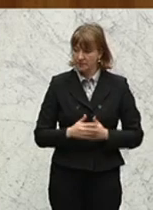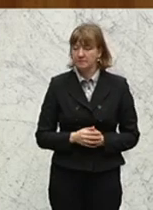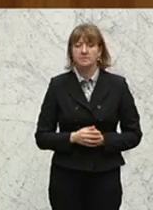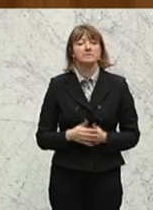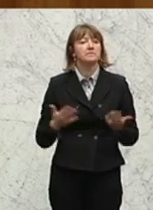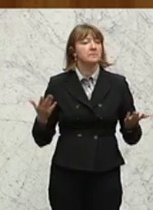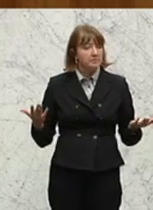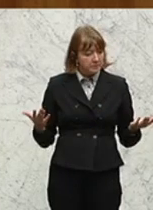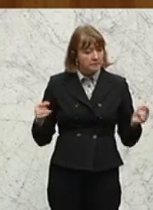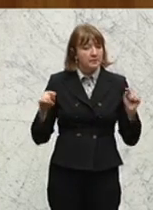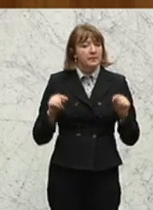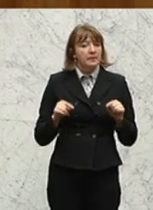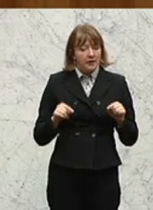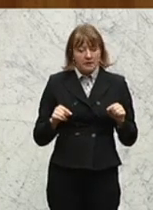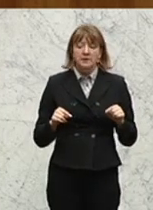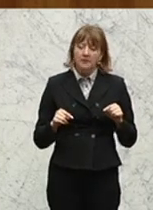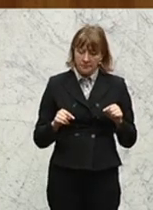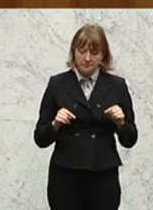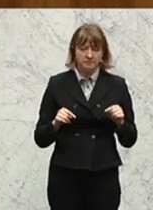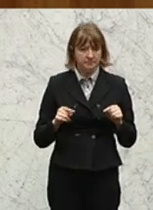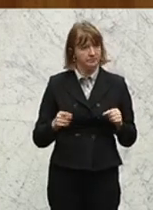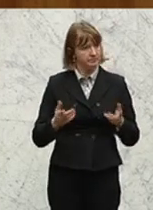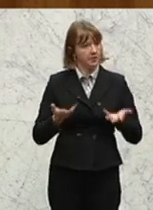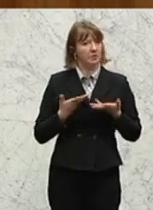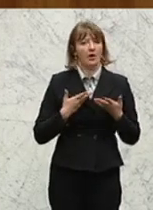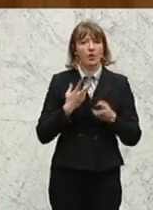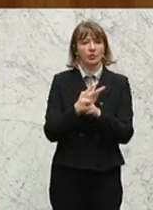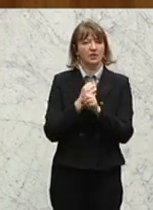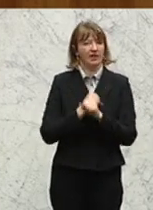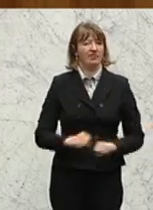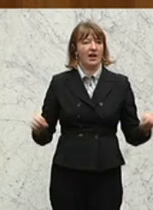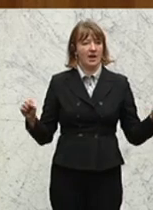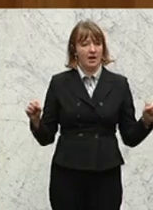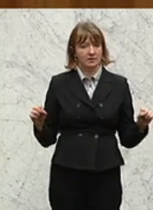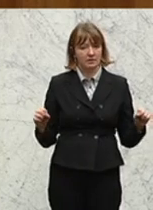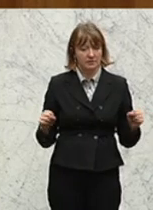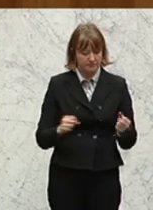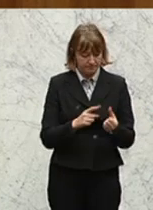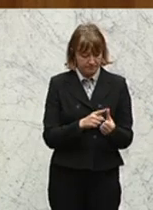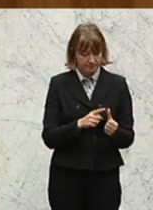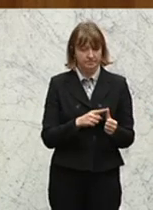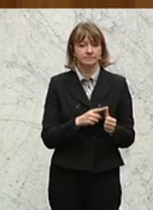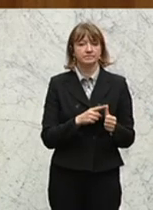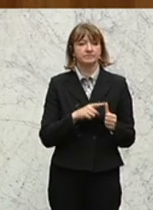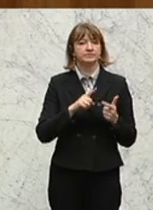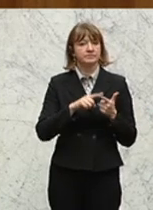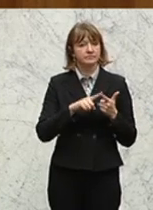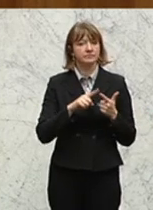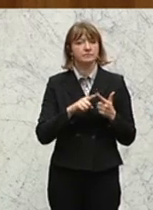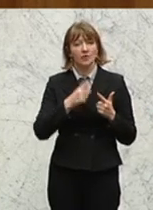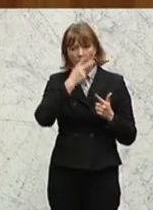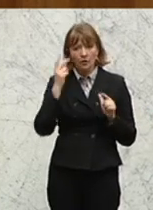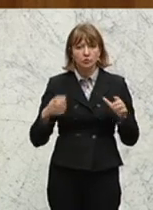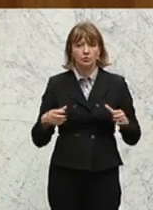Die Unterzeichnung des Staatsvertrags hat nicht nur Österreich die Freiheit gebracht, sie hat auch erstmals erwirkt, dass die Volksgruppen